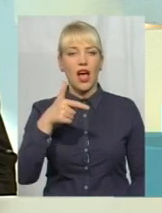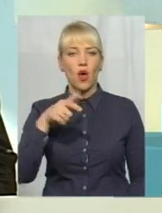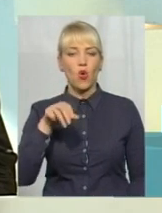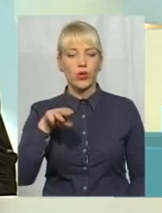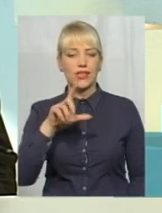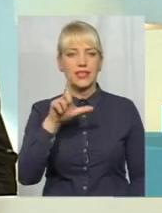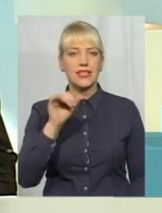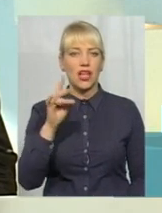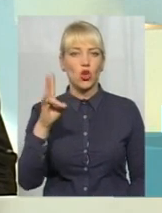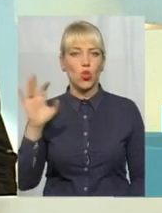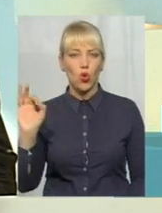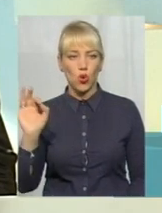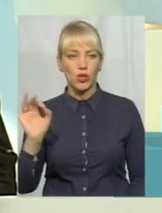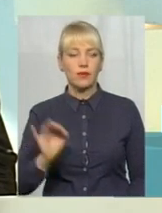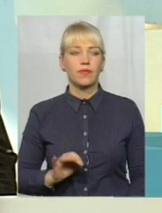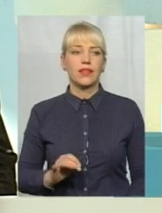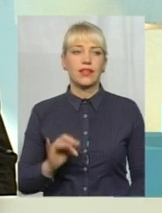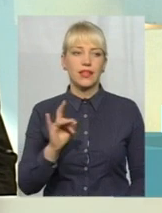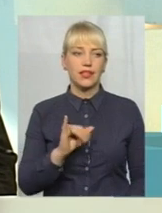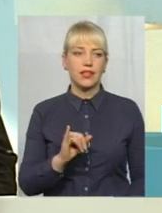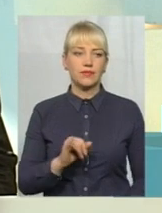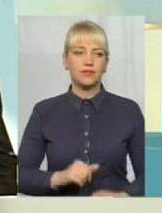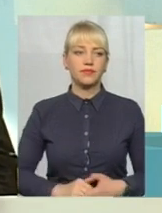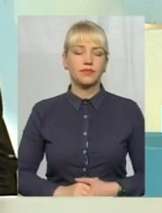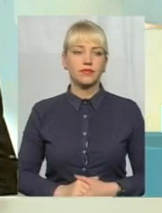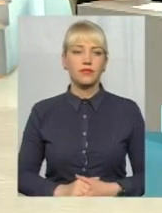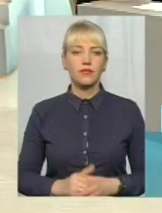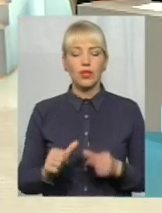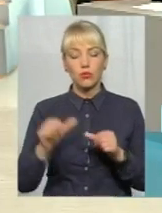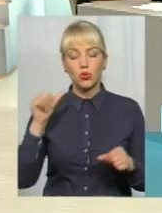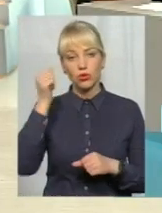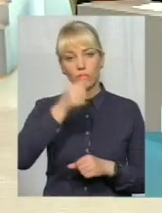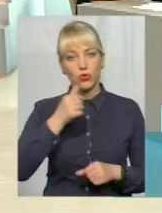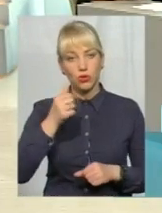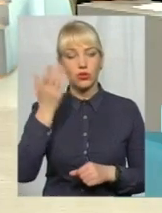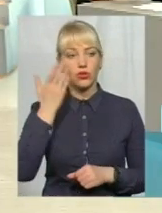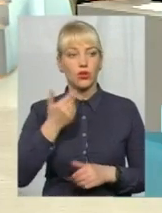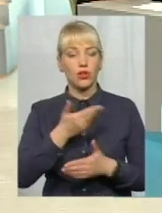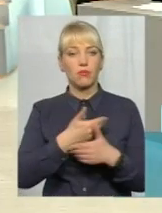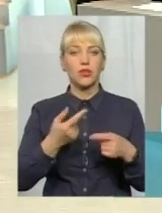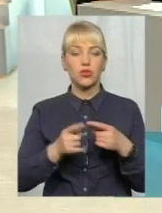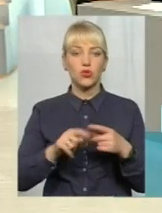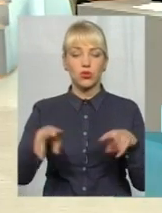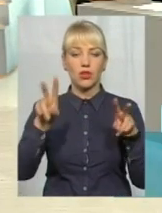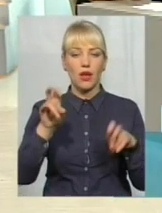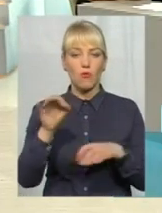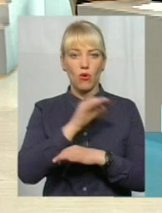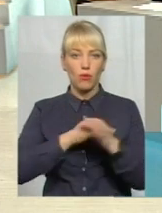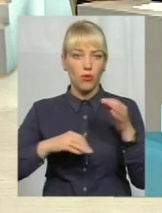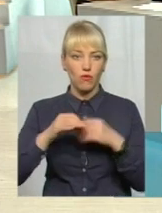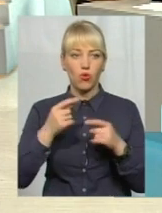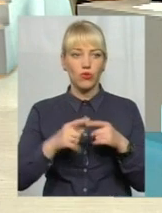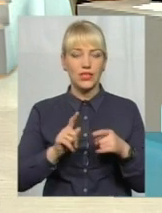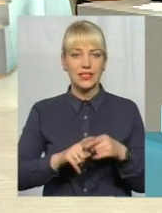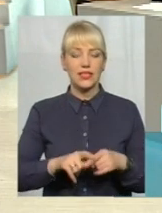районної Заводської. От минулого року, коли ми цю тему обговорювали у цій